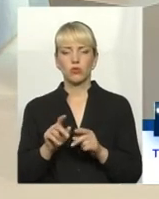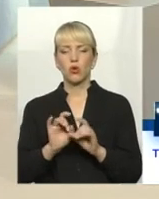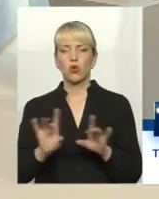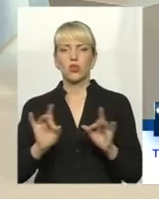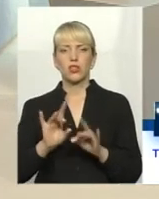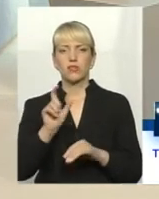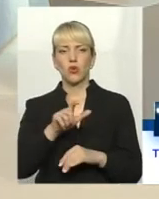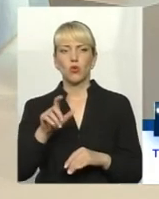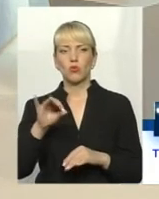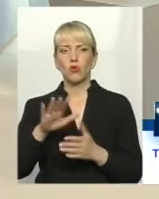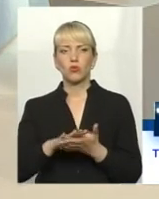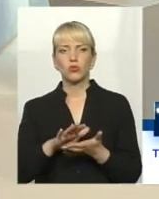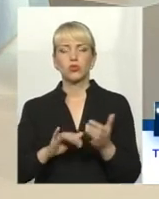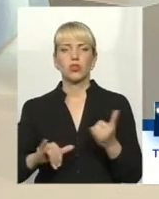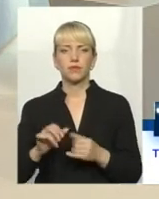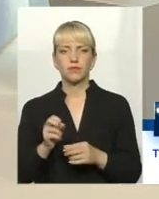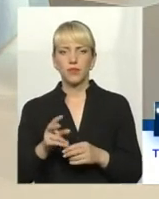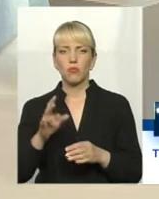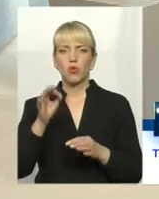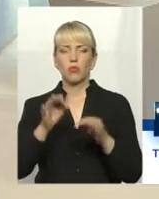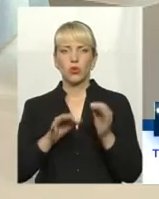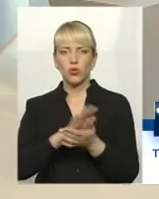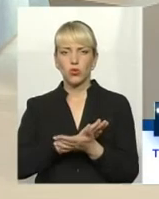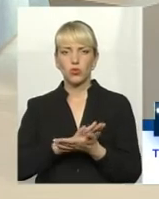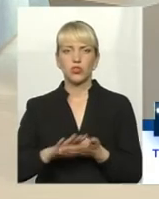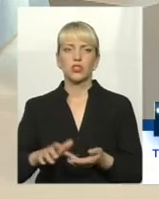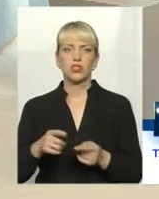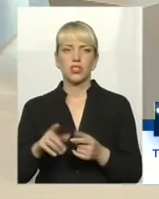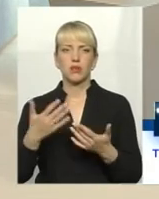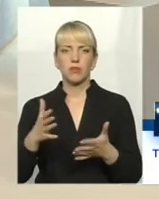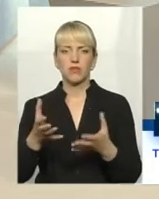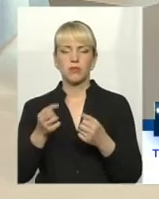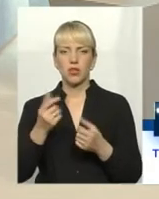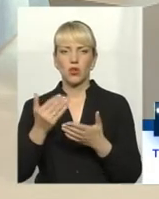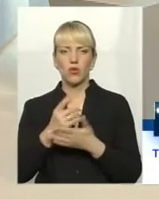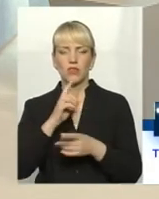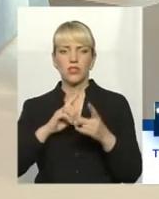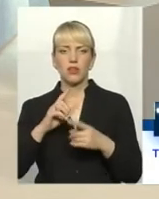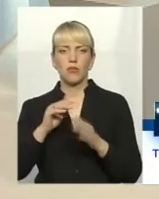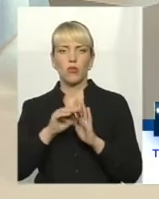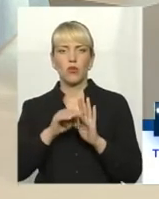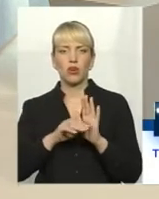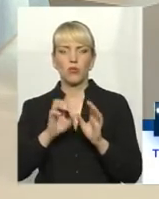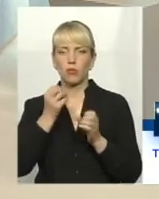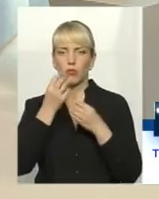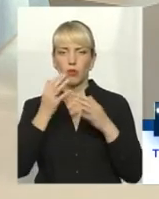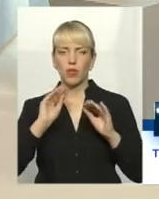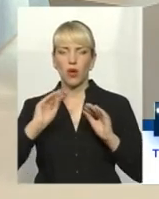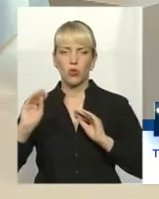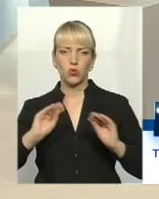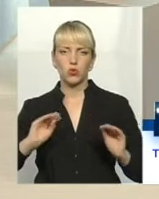людям про чисто довкілля. Тим більше, ми прийняли в минулій сесії програму про благоустрій.